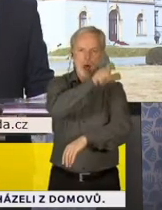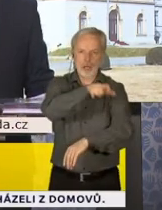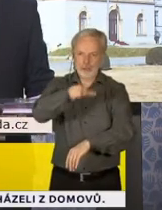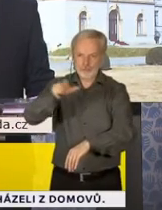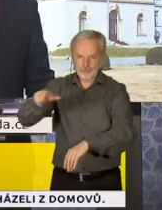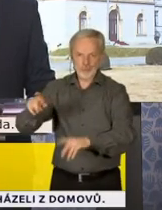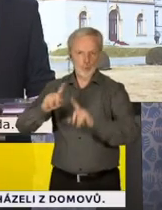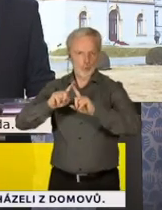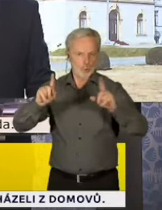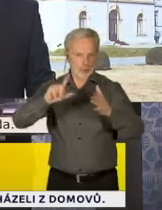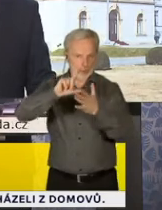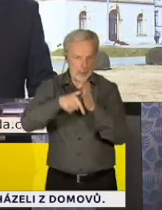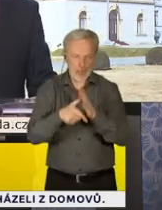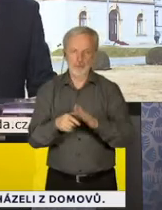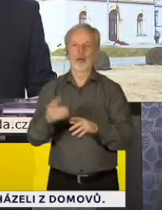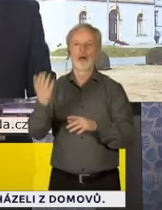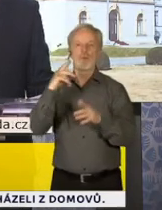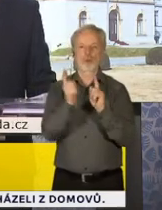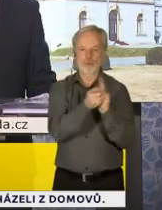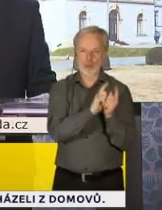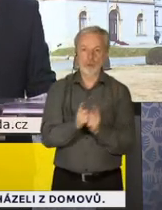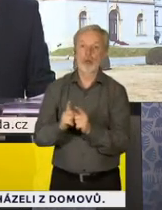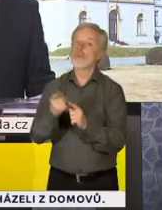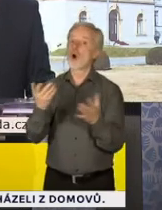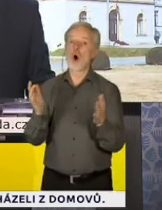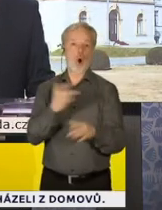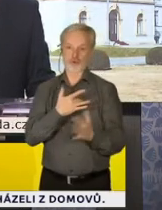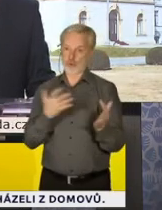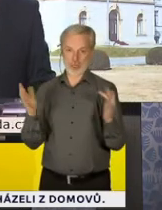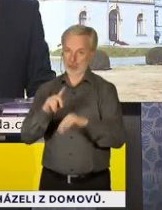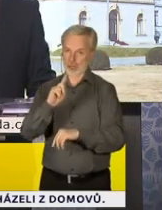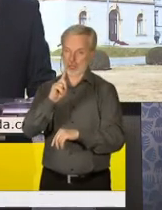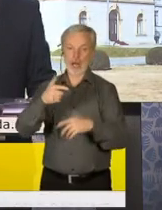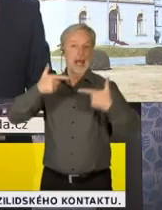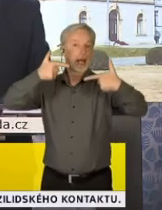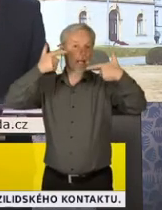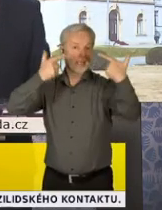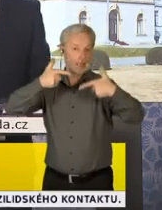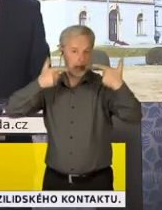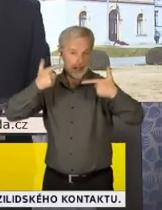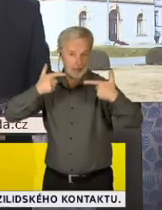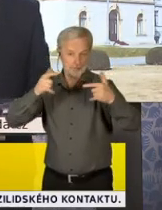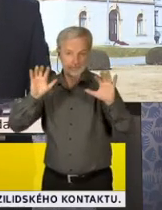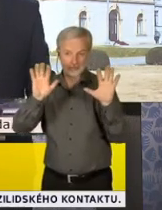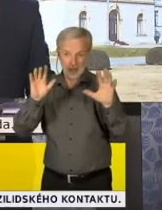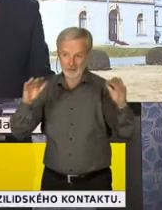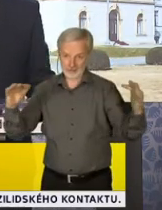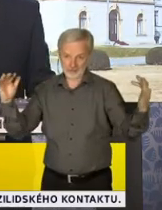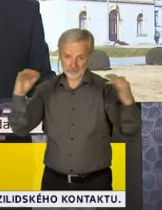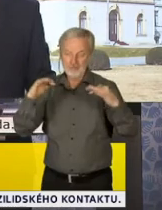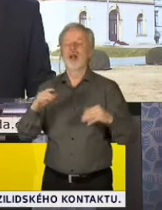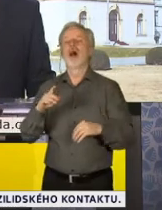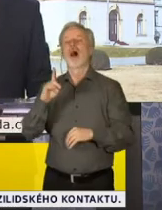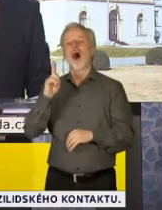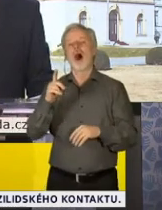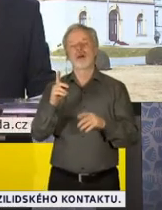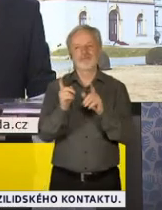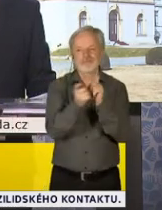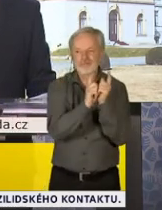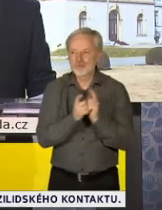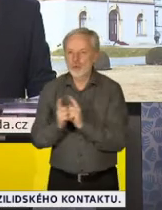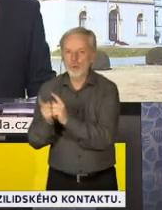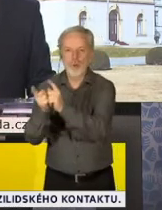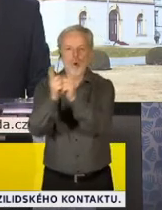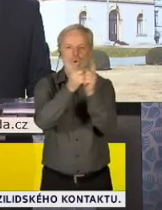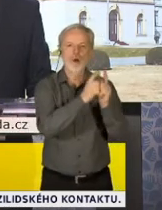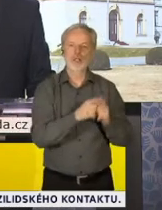nejvíc zajímalo, byla telekonference se všemi hejtmany, kdy se diskutovala vlastně harmonizace těch jednotlivých kroků, tak,